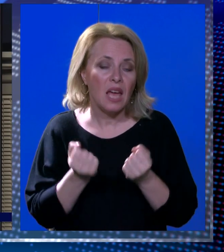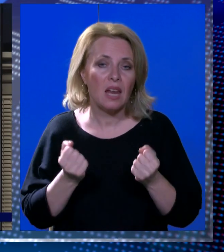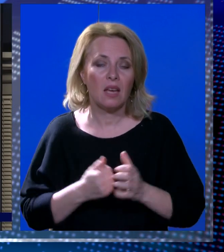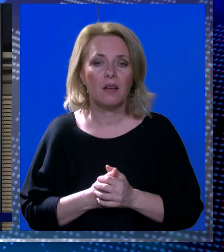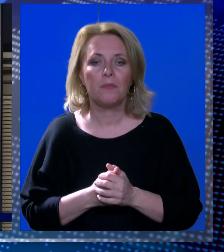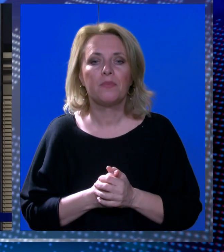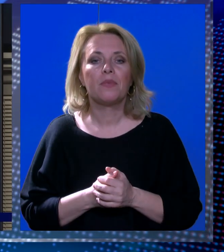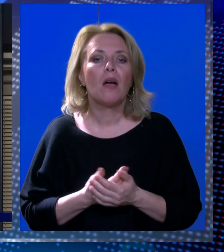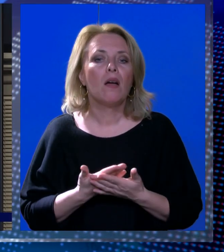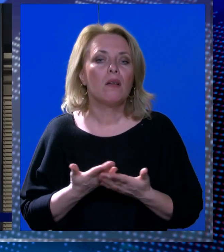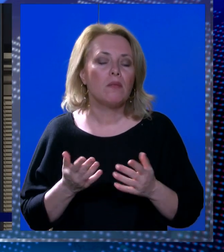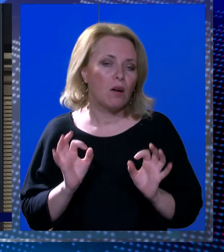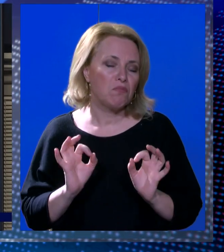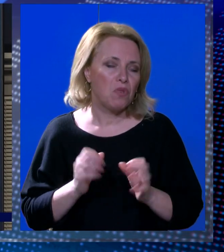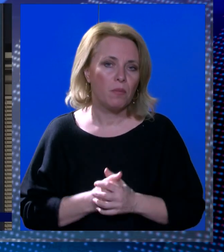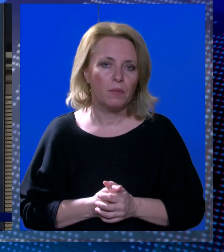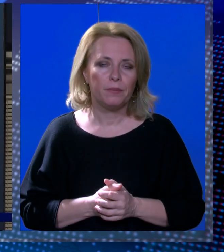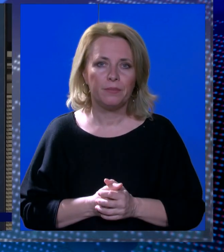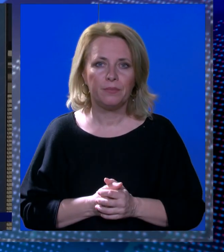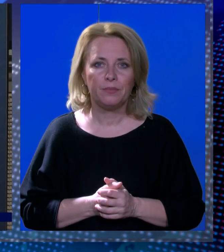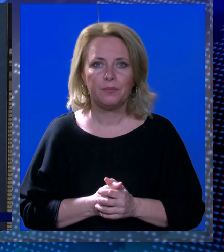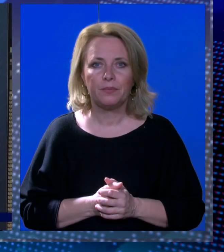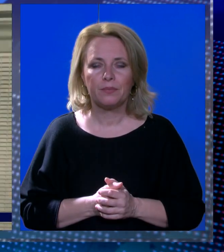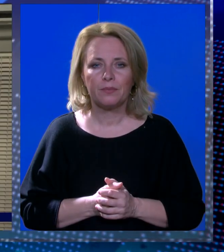ovo poslještvo na šeka, tako da relativno je sve to ok.